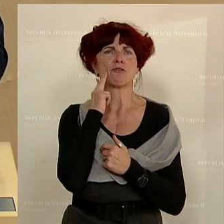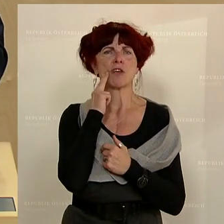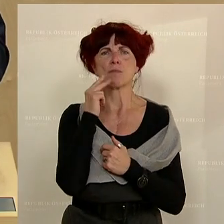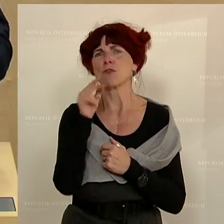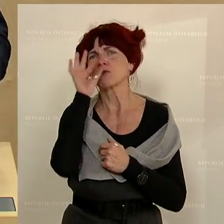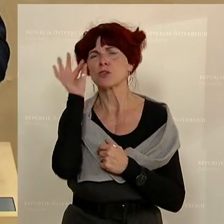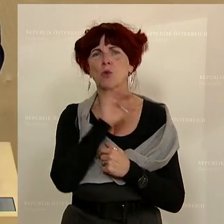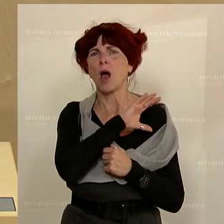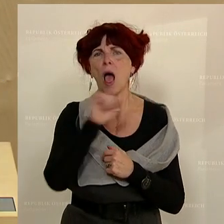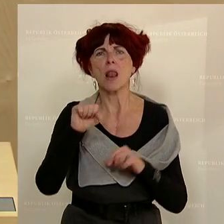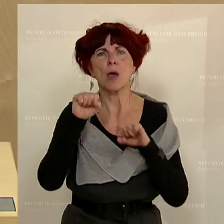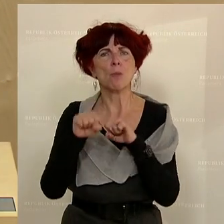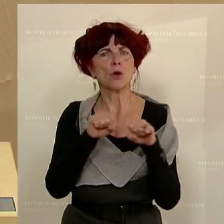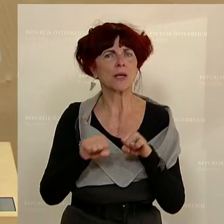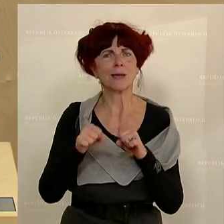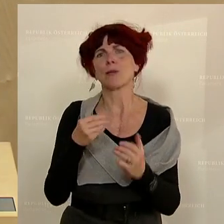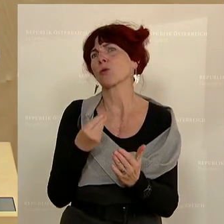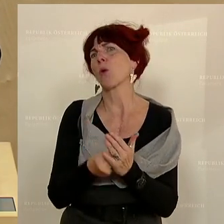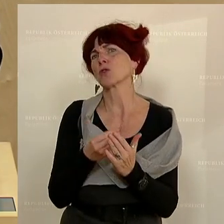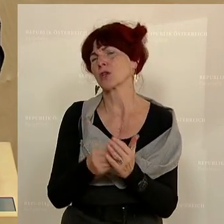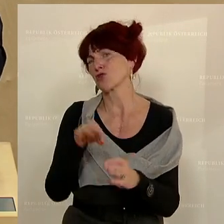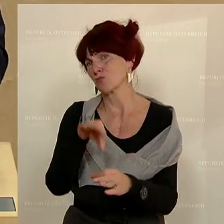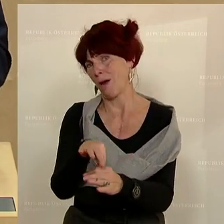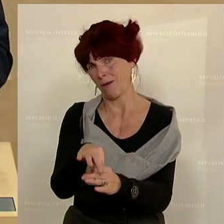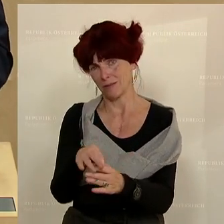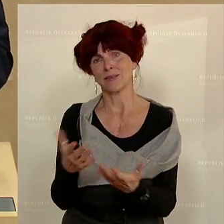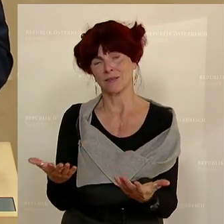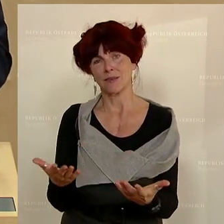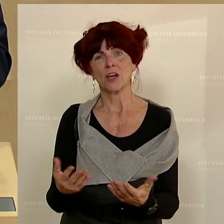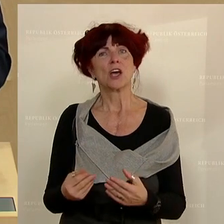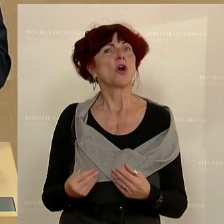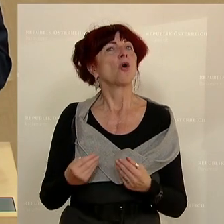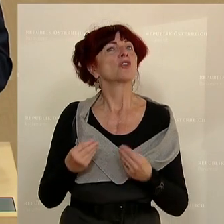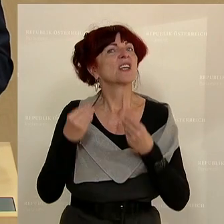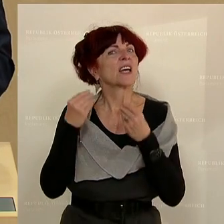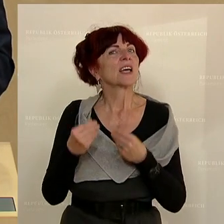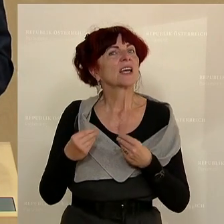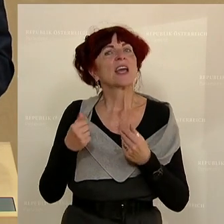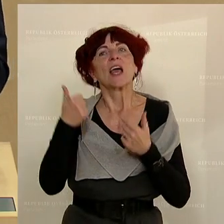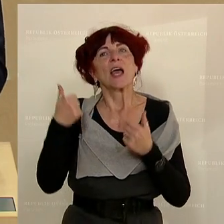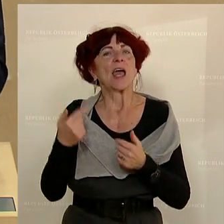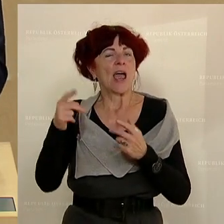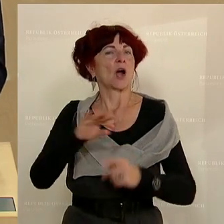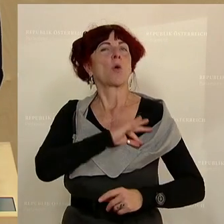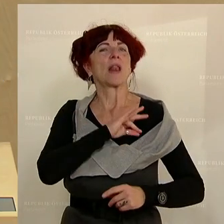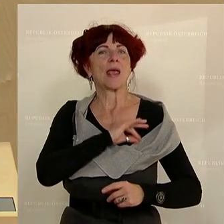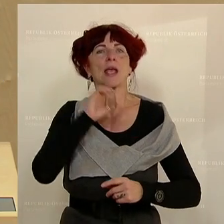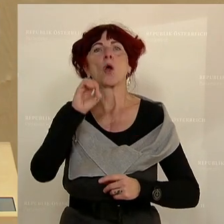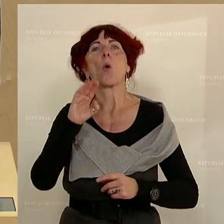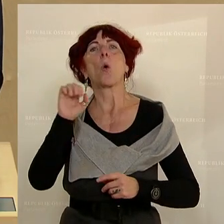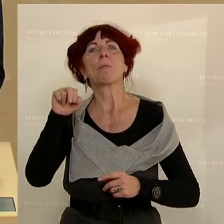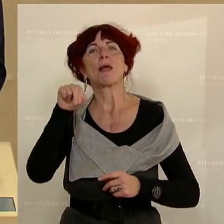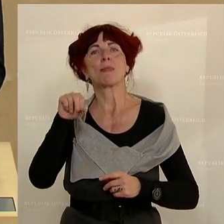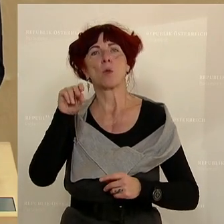versuchen, um auch Kosten einzusparen. Und geschätzter Herr Gabriel Obernosterer, Herr Kollege, weil du